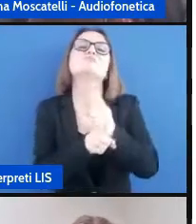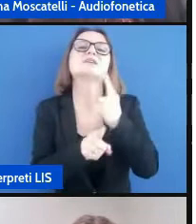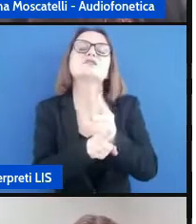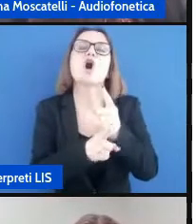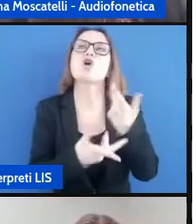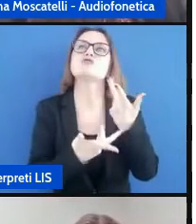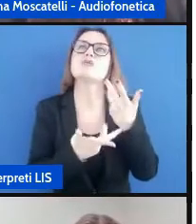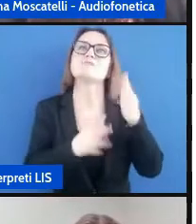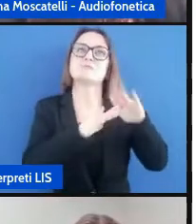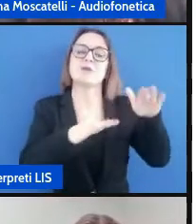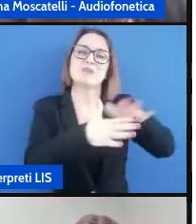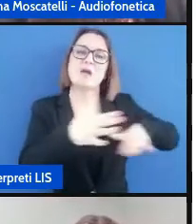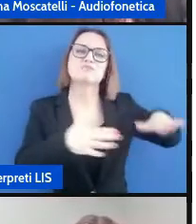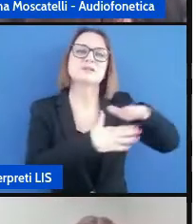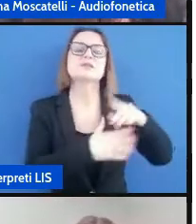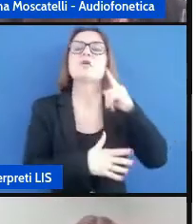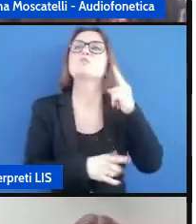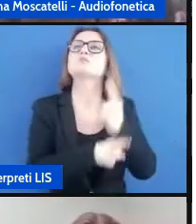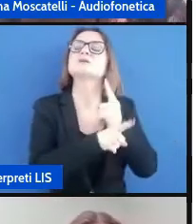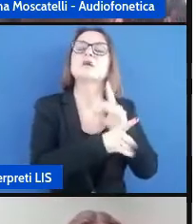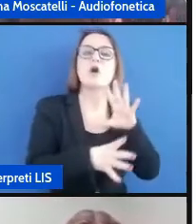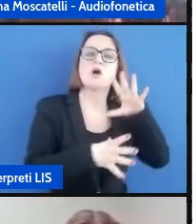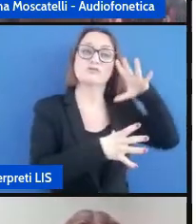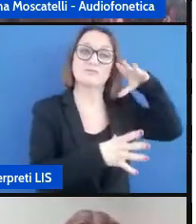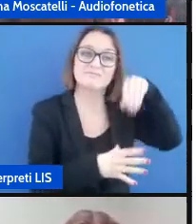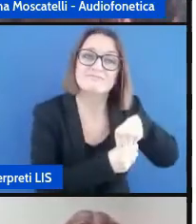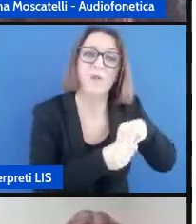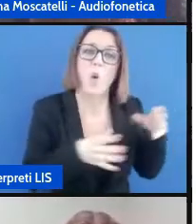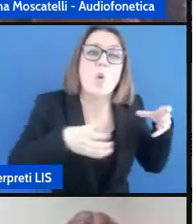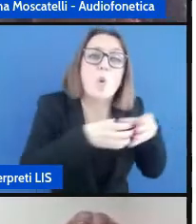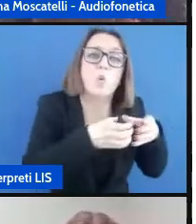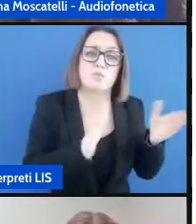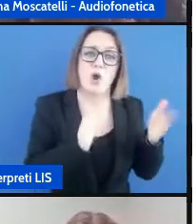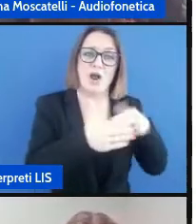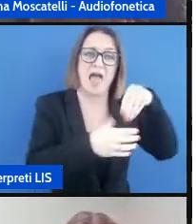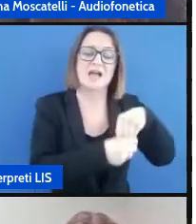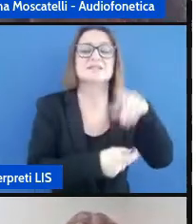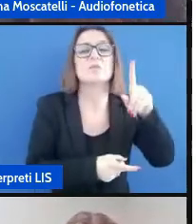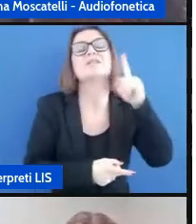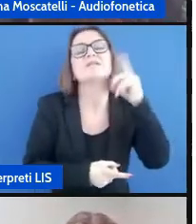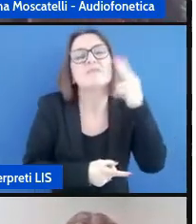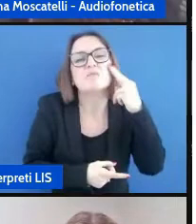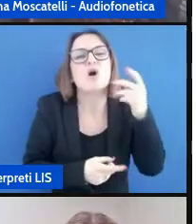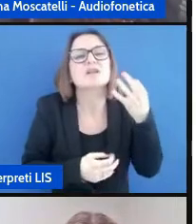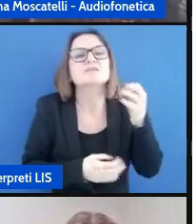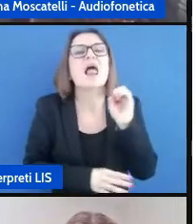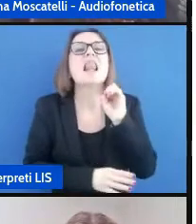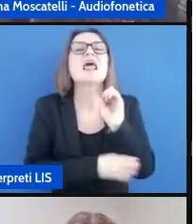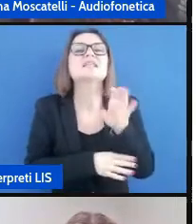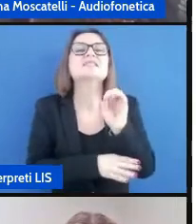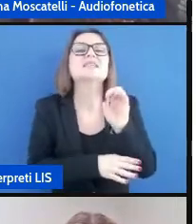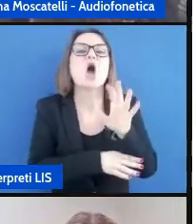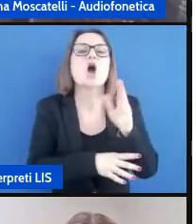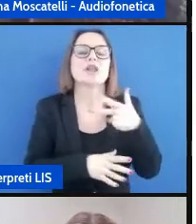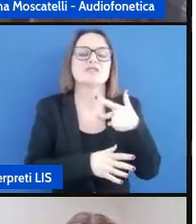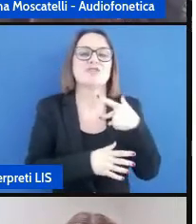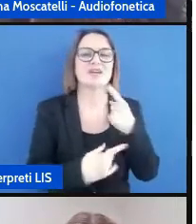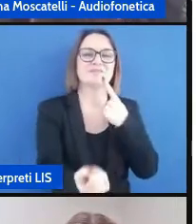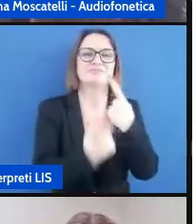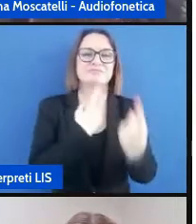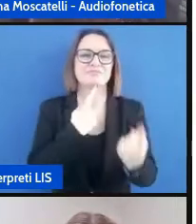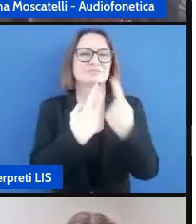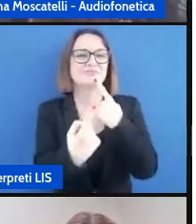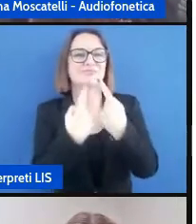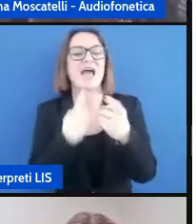gruppo classe ricordiamoci che lezioni partecipate quindi in cui vi è una conversazione tra l'insegnante